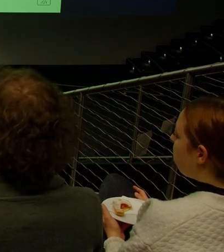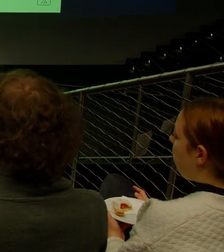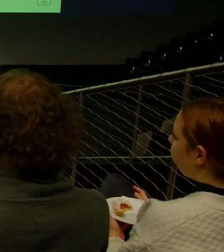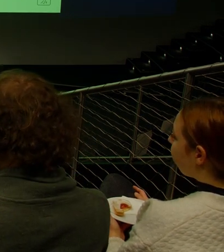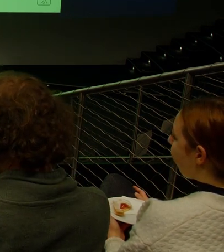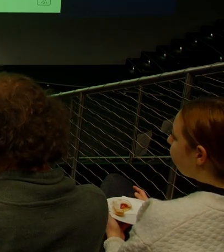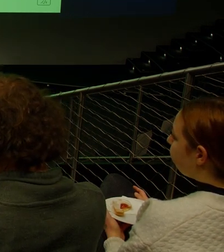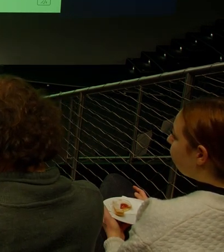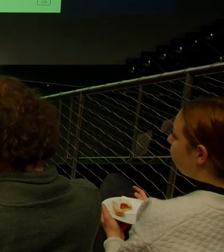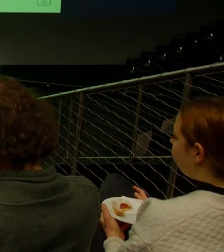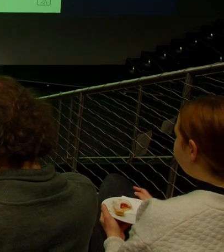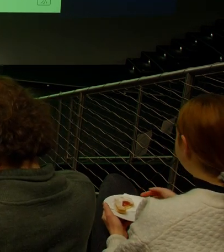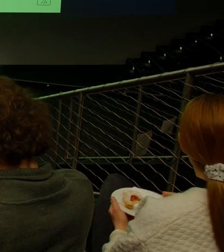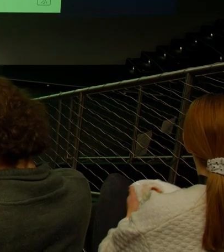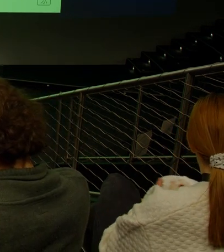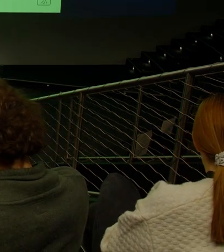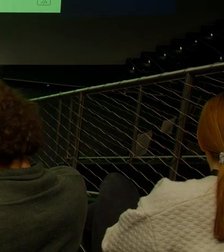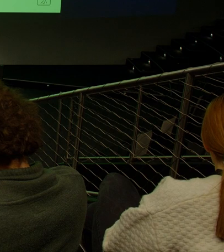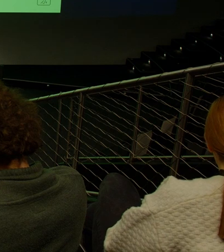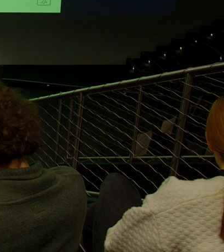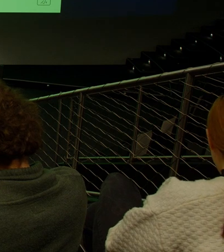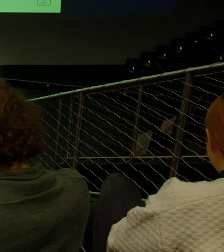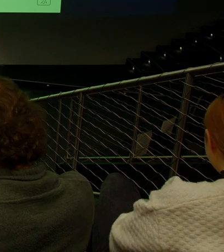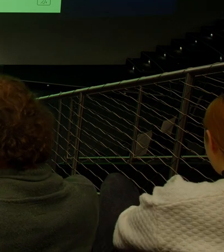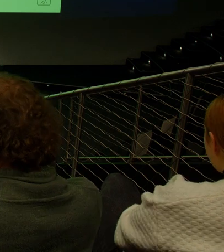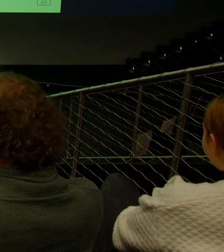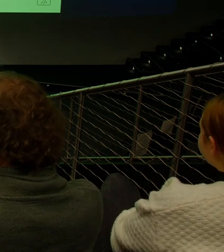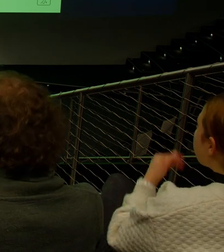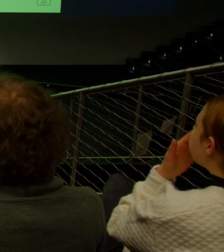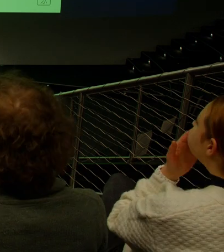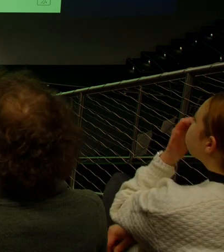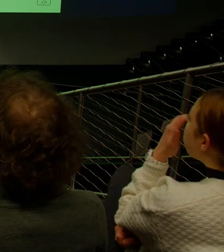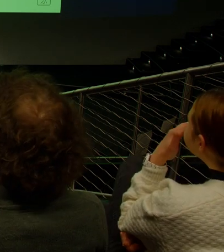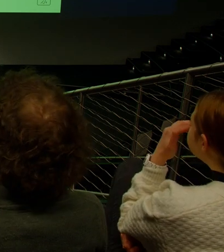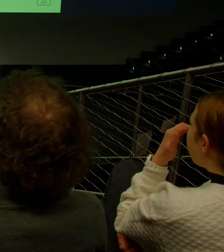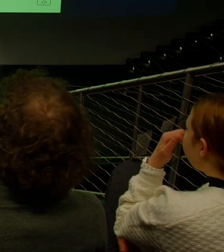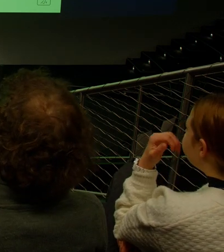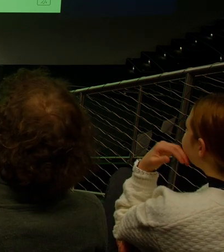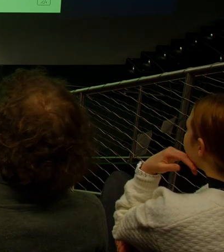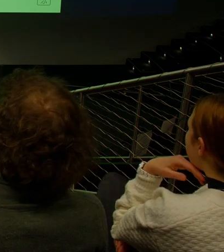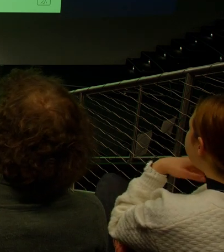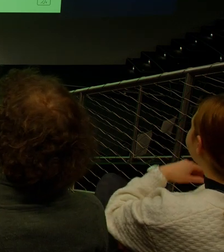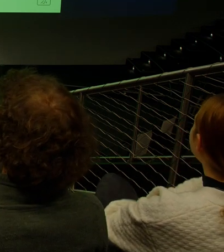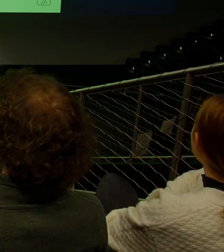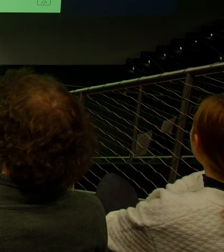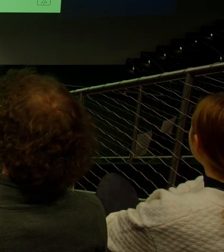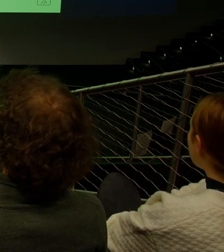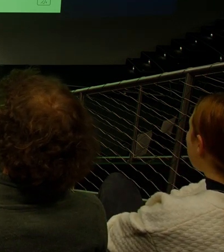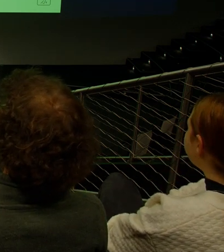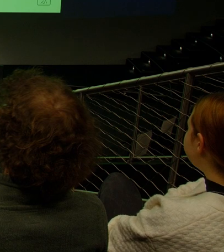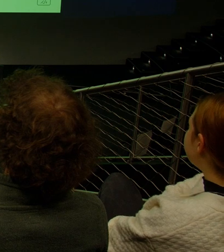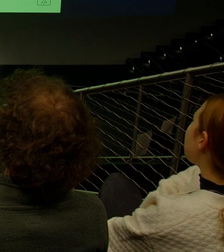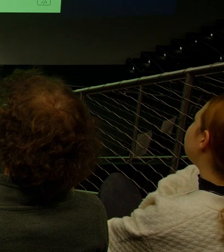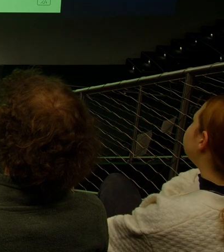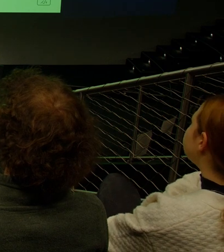na projekt, který otevíral vlastně vůbec vznik Centra architektury městského plánování, vznik mapy projektů, které Prahu mění.